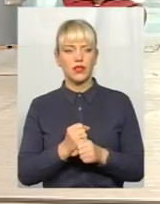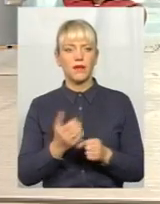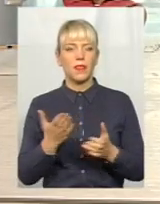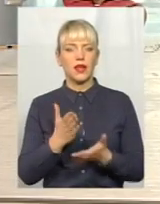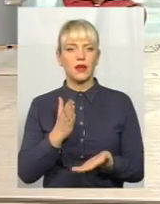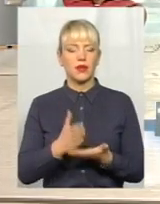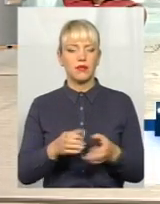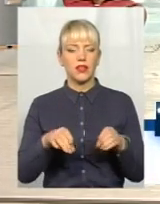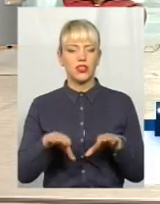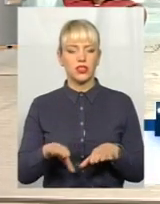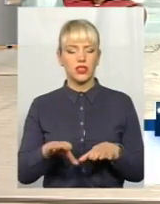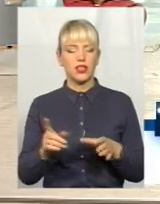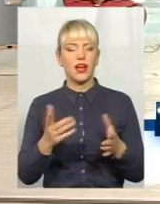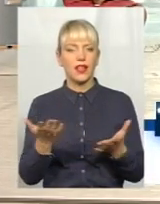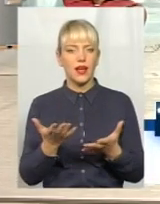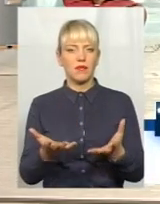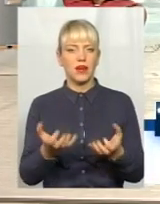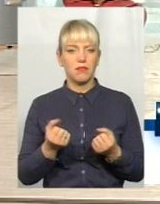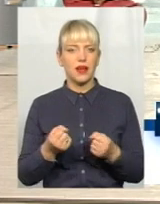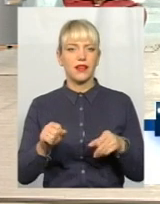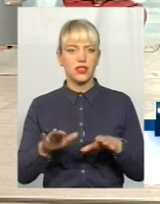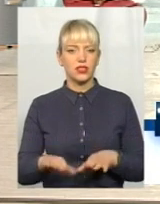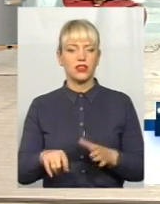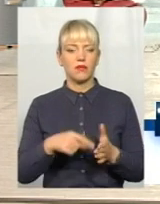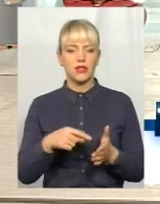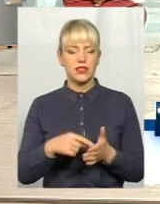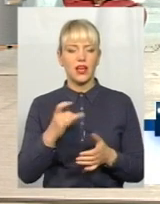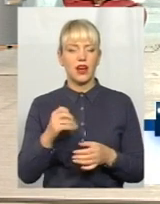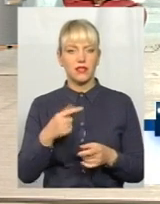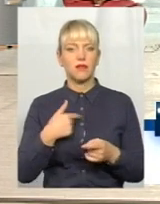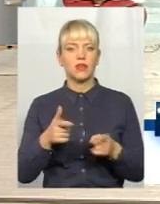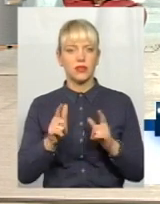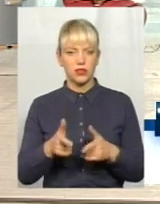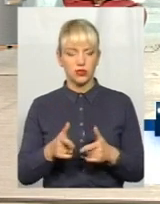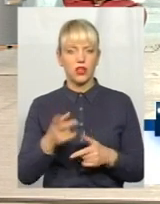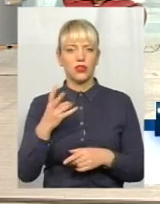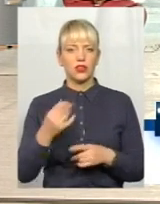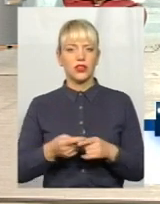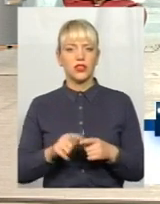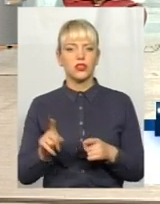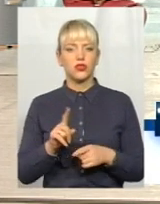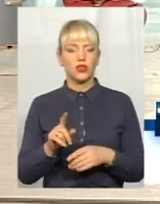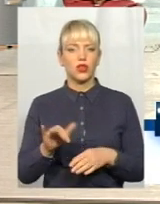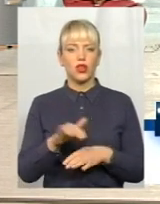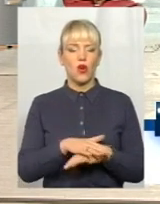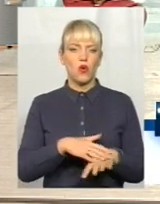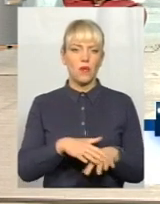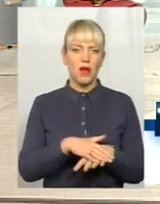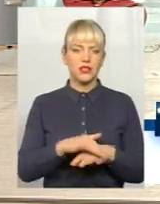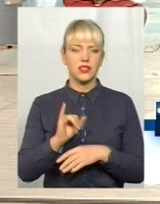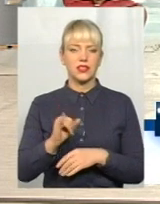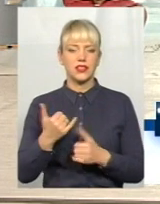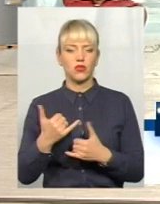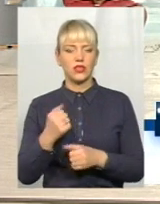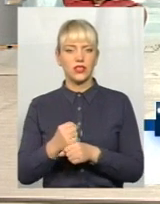рішення міська влада, з такими ми змиримося, але те, що і громадськість, і сьогодні